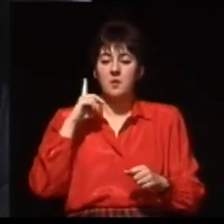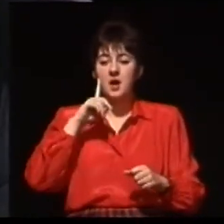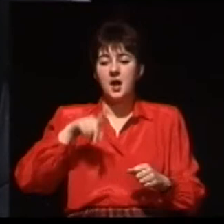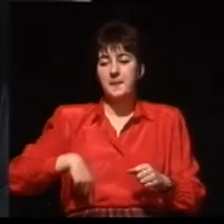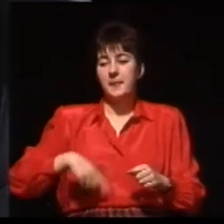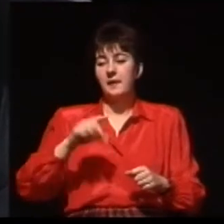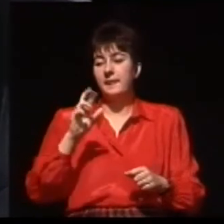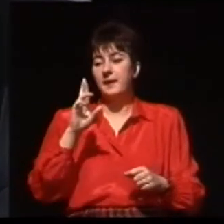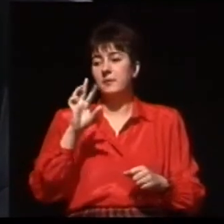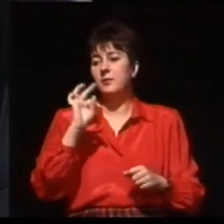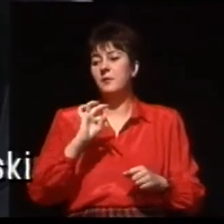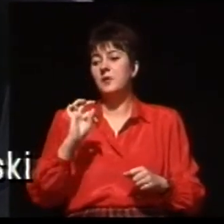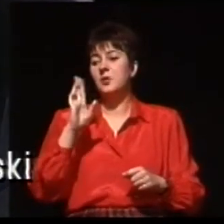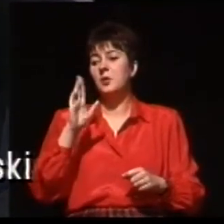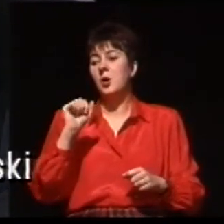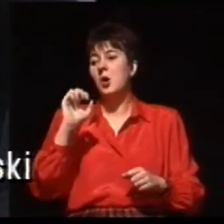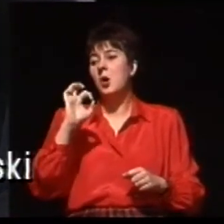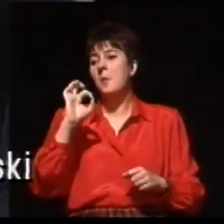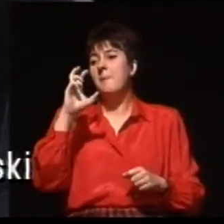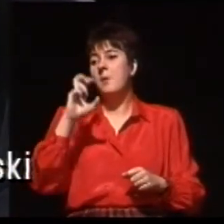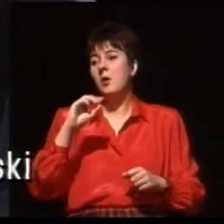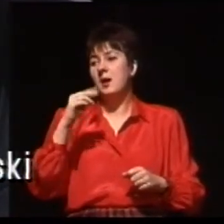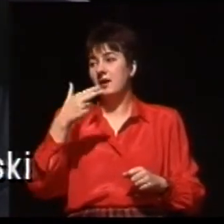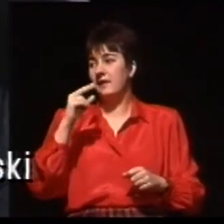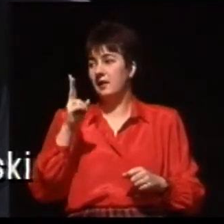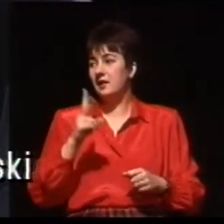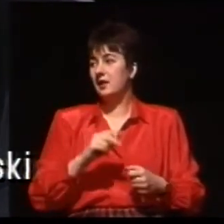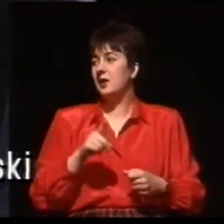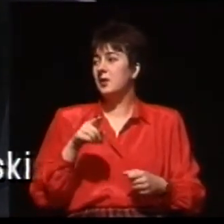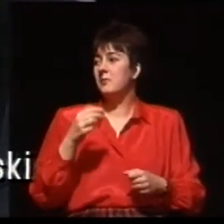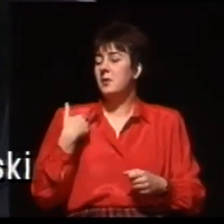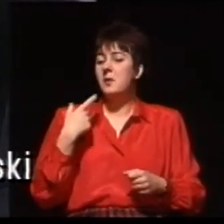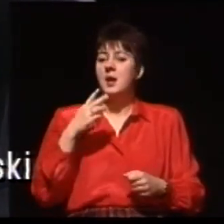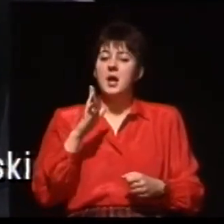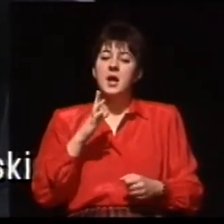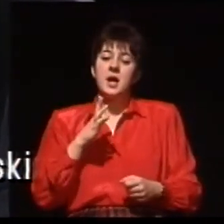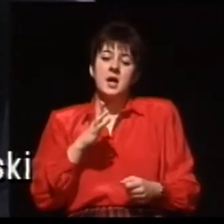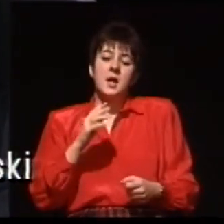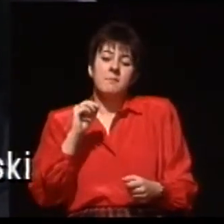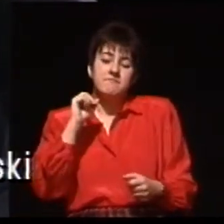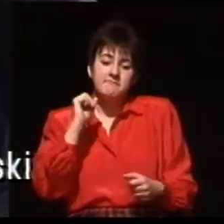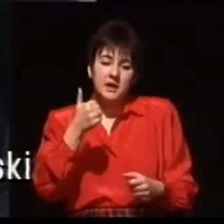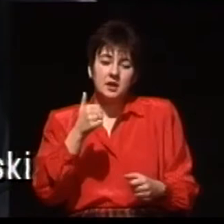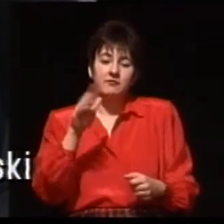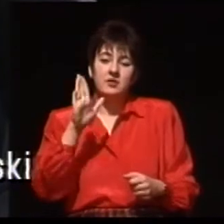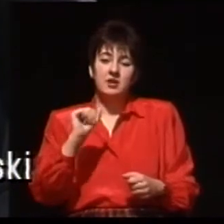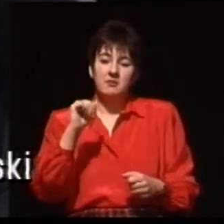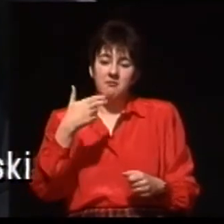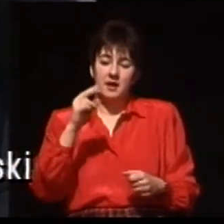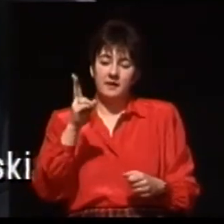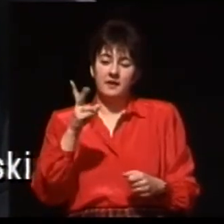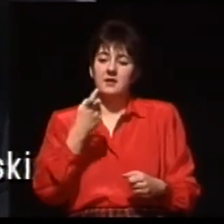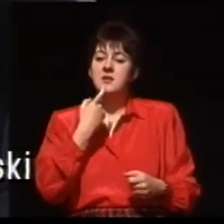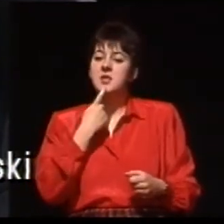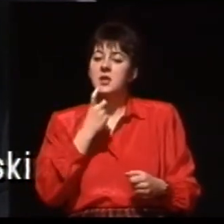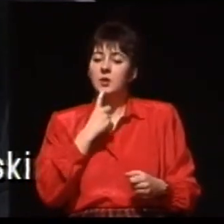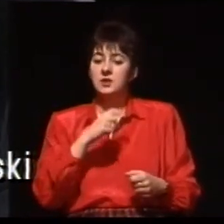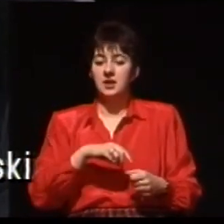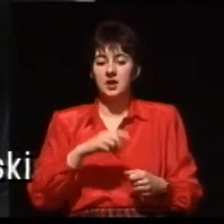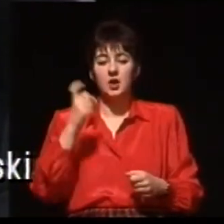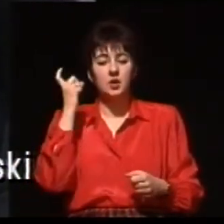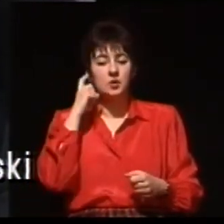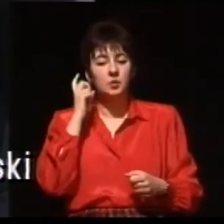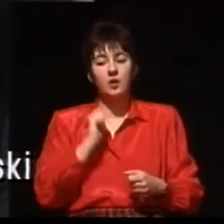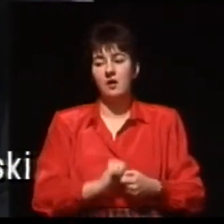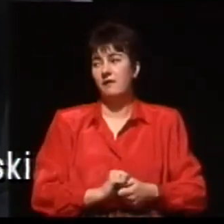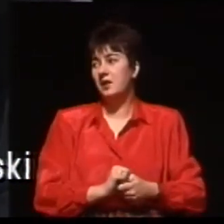kosteczek słuchowych i błon mębenkowych w świecie. Dopiero później powstały takie banki jak w klinice